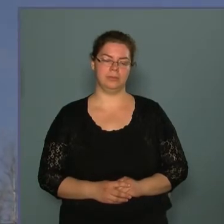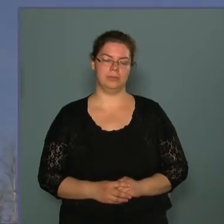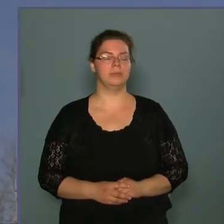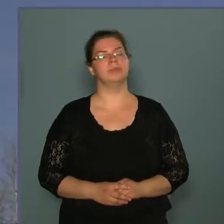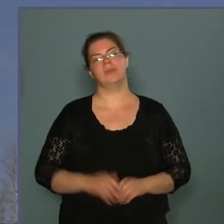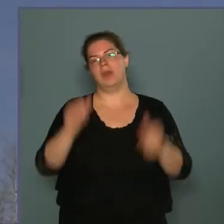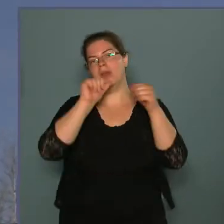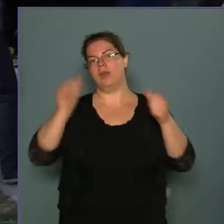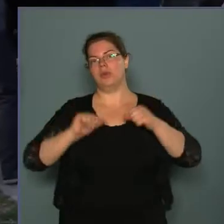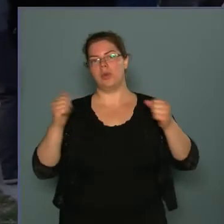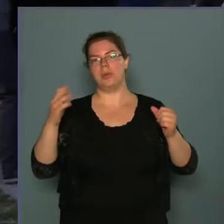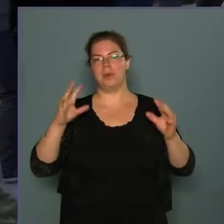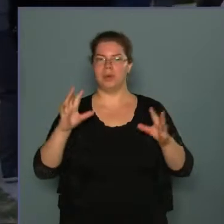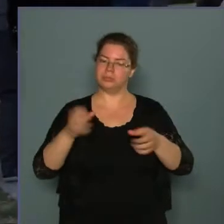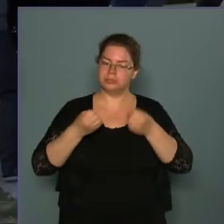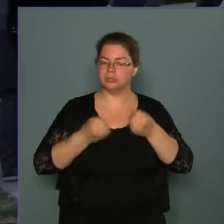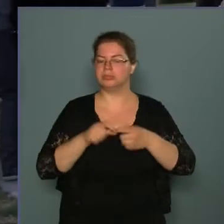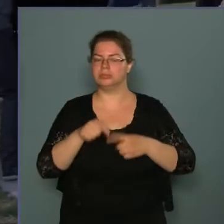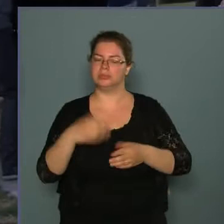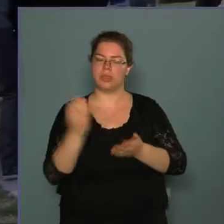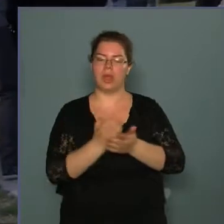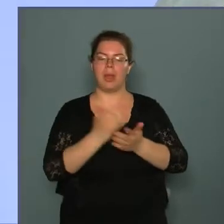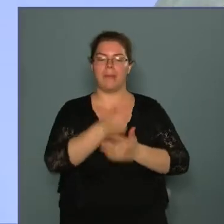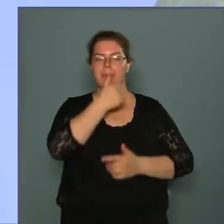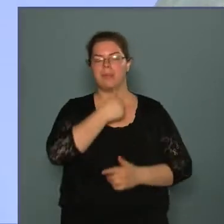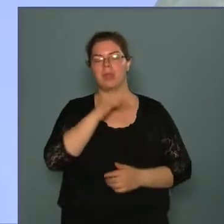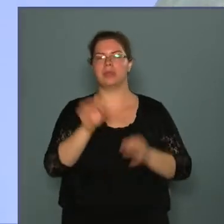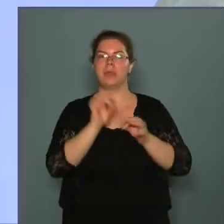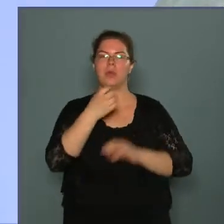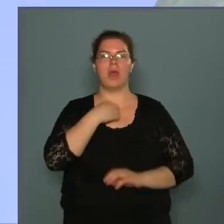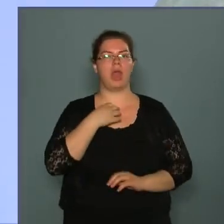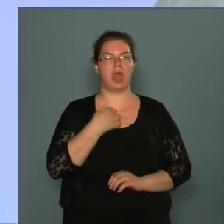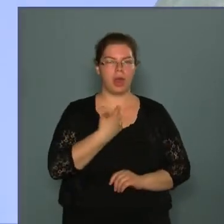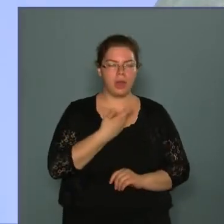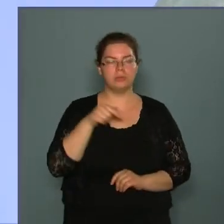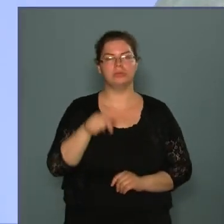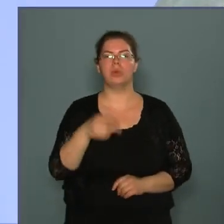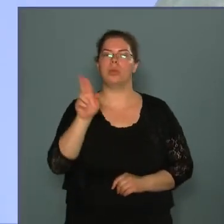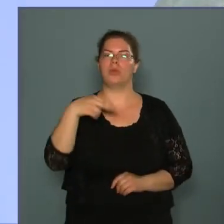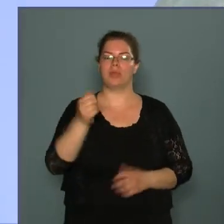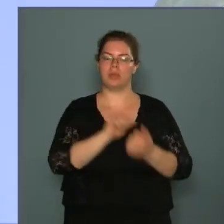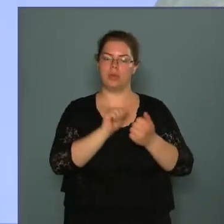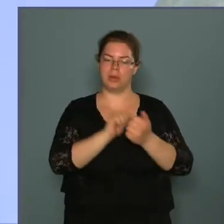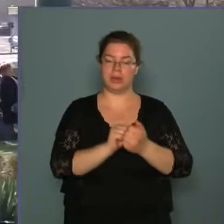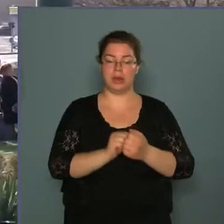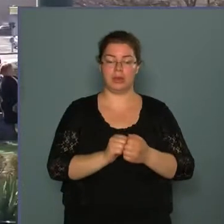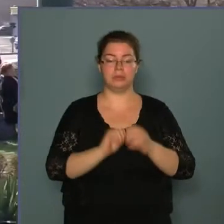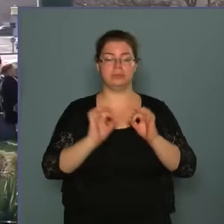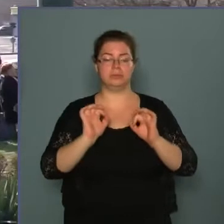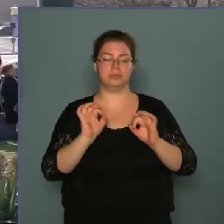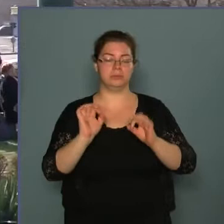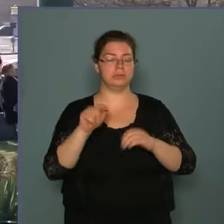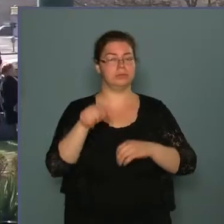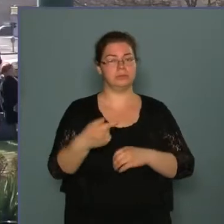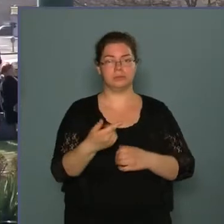A szoboravatás alkalmával P. Szabó Ernő művészettörténész nem kis dolognak és kiváló köztéri alkotásnak titulálta a